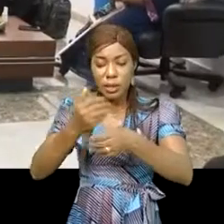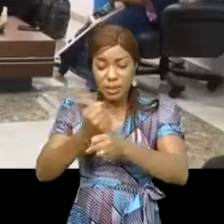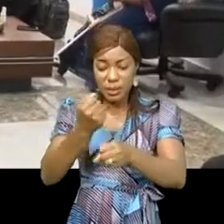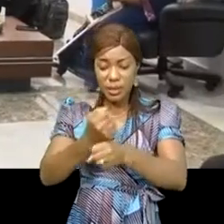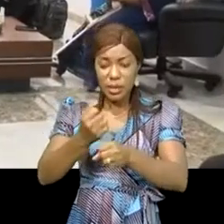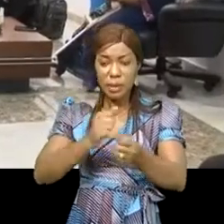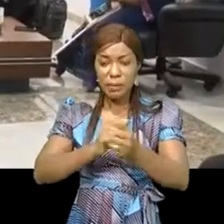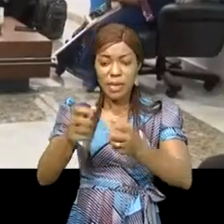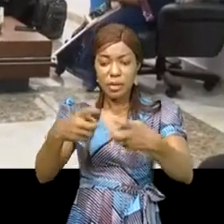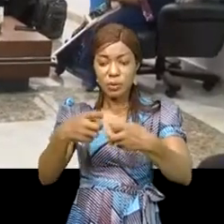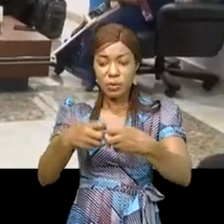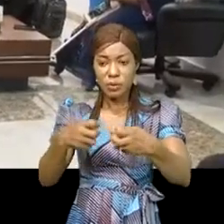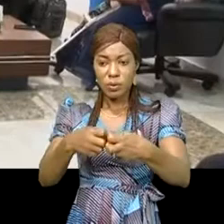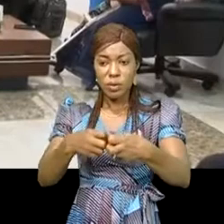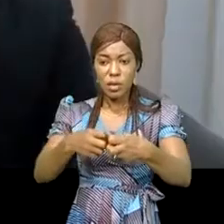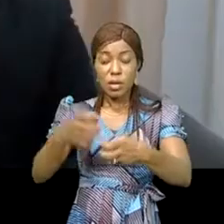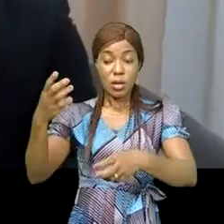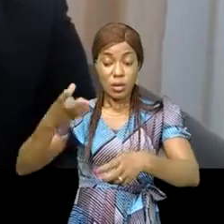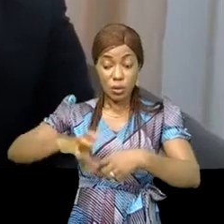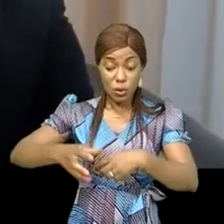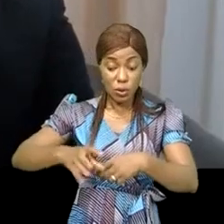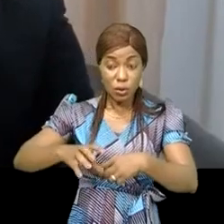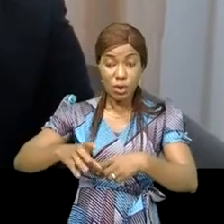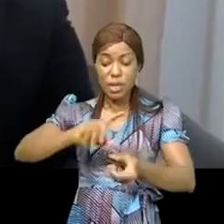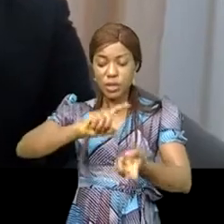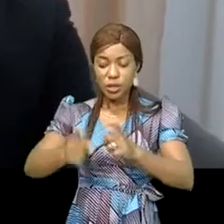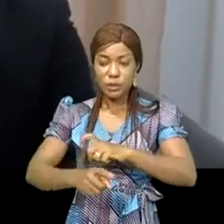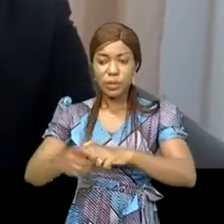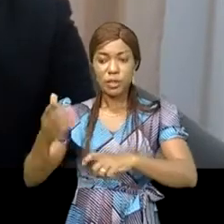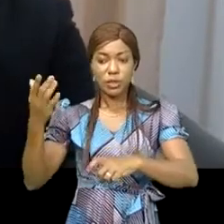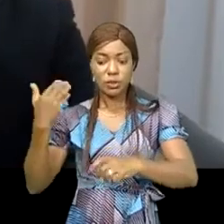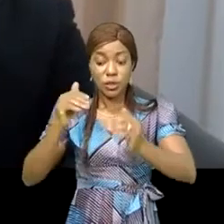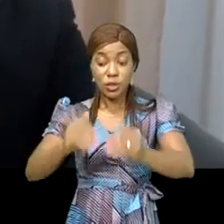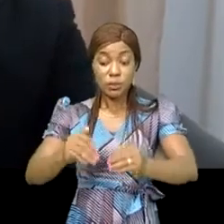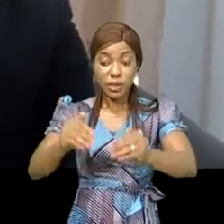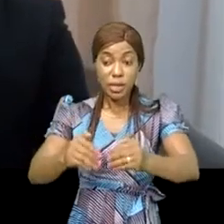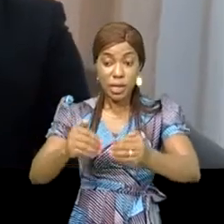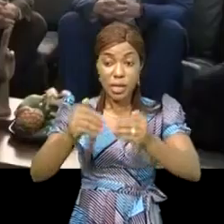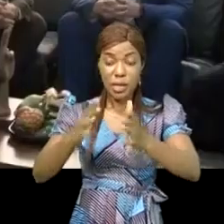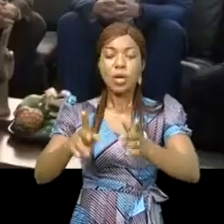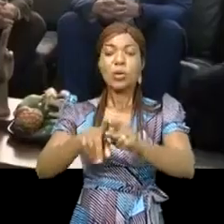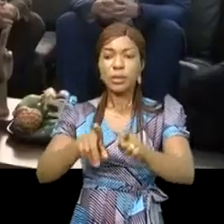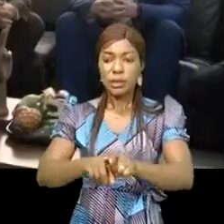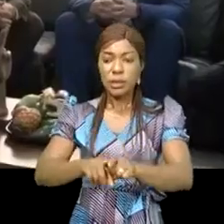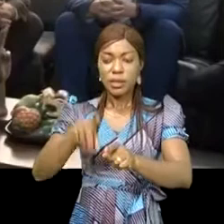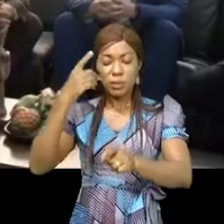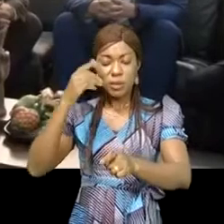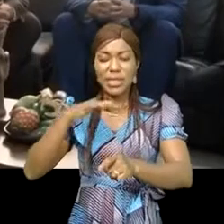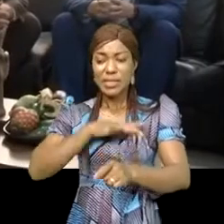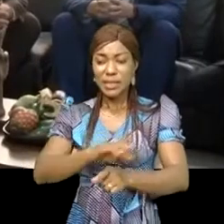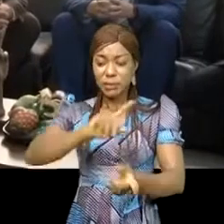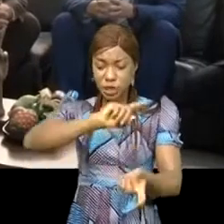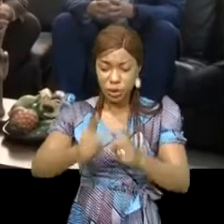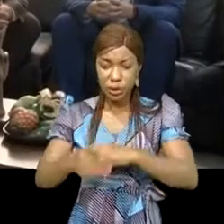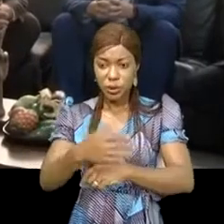la desserte en eau potable, la transformation des produits alimentaires et le recyclage ainsi que le traitement des déchets. Cette